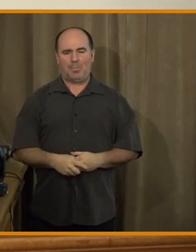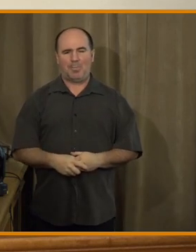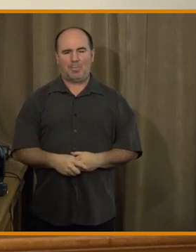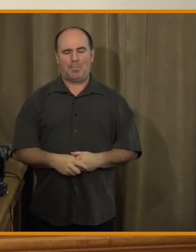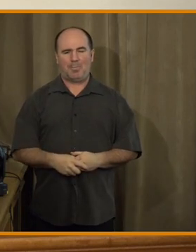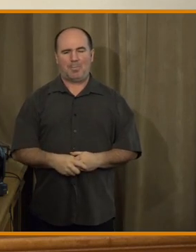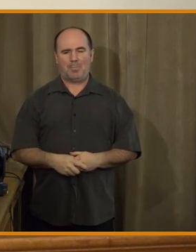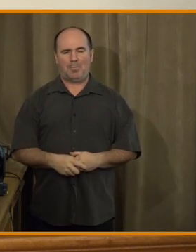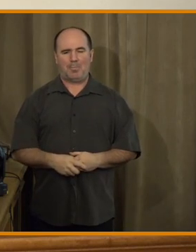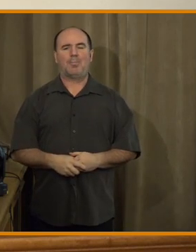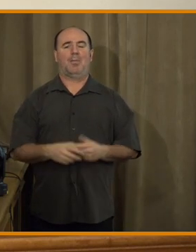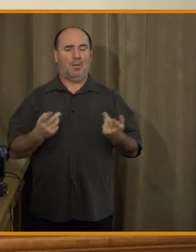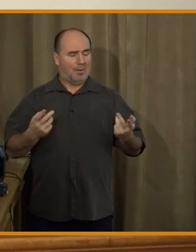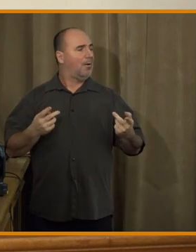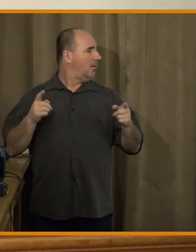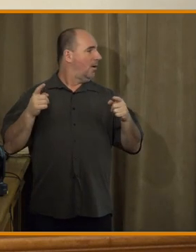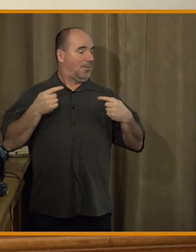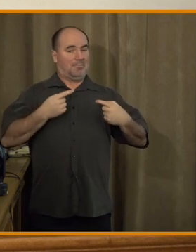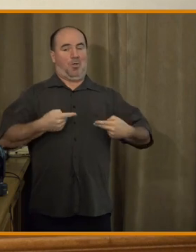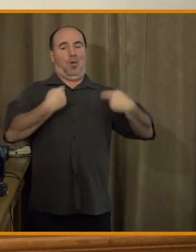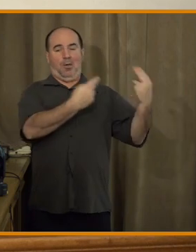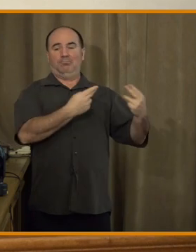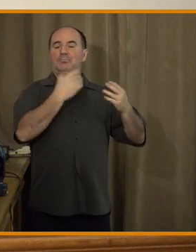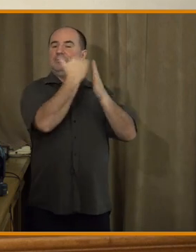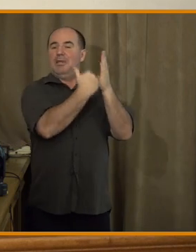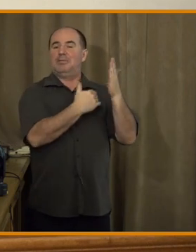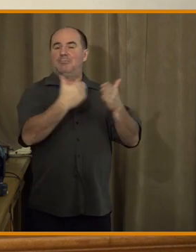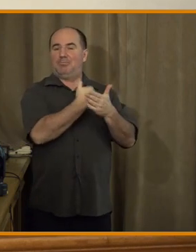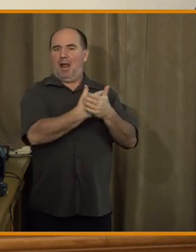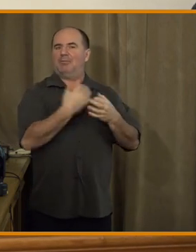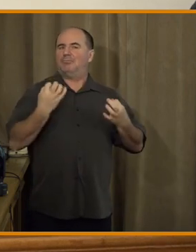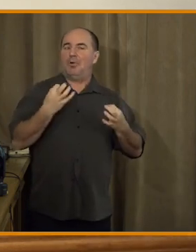My chystáme spoustu věcí, které vám říct nemůžu.